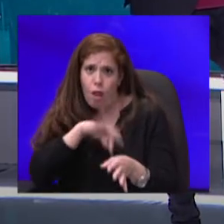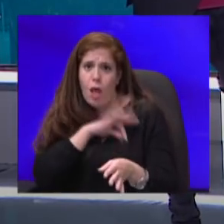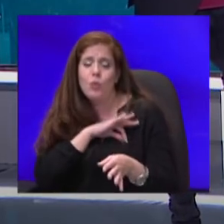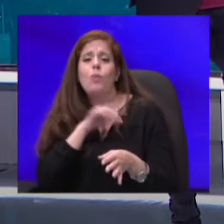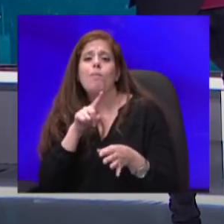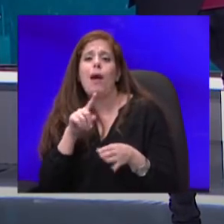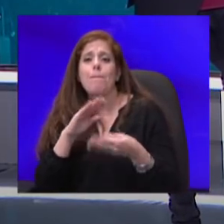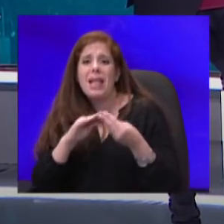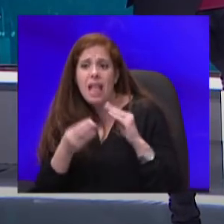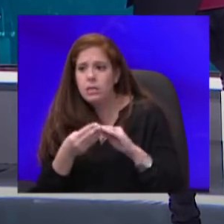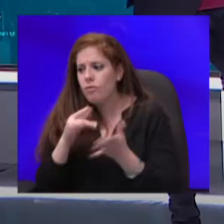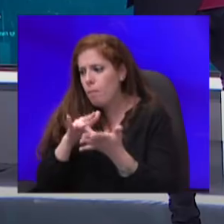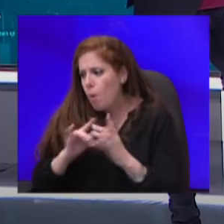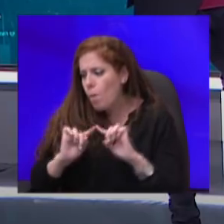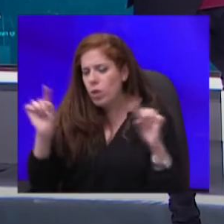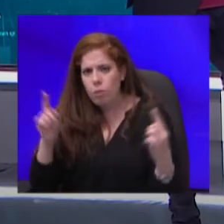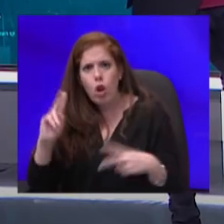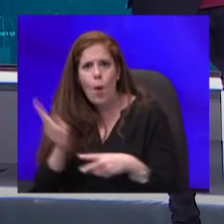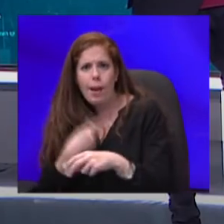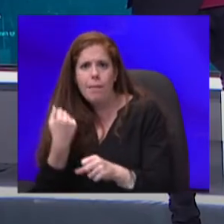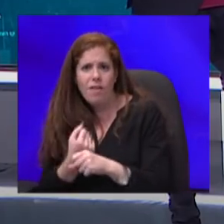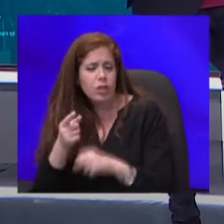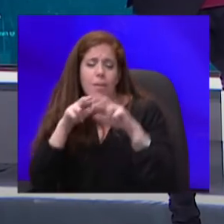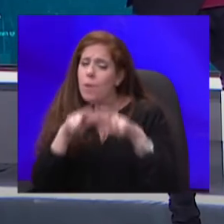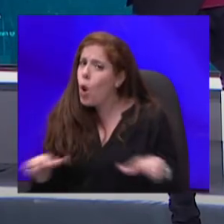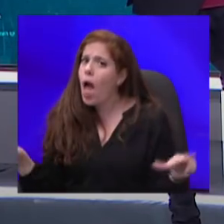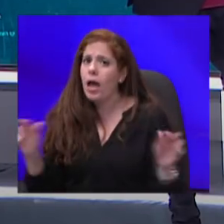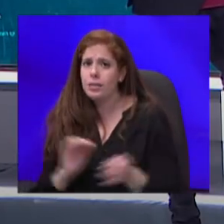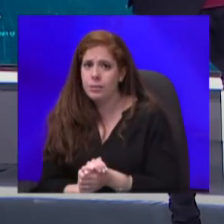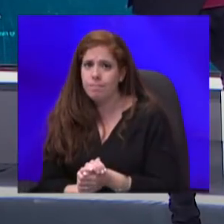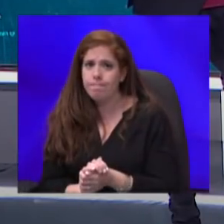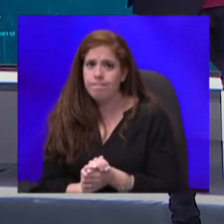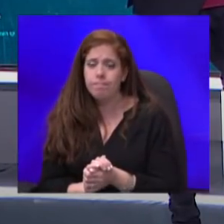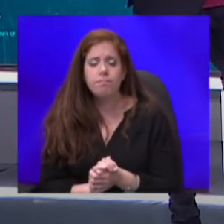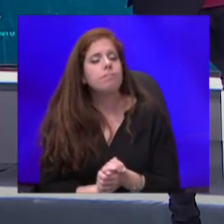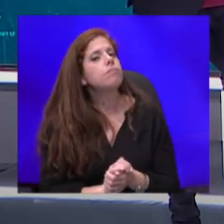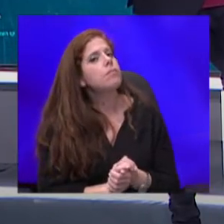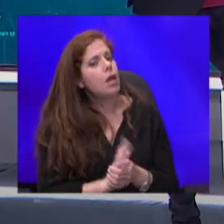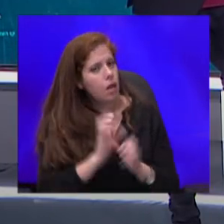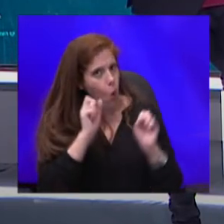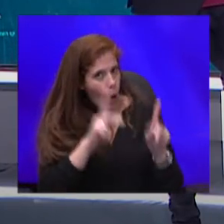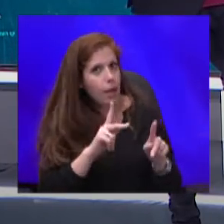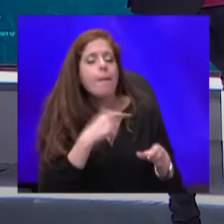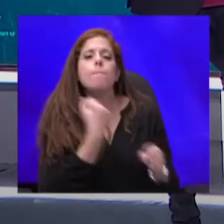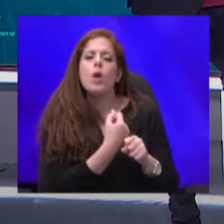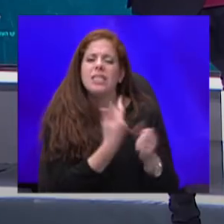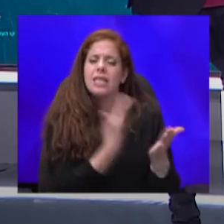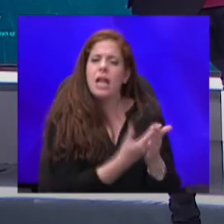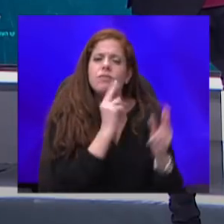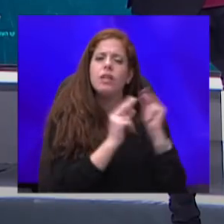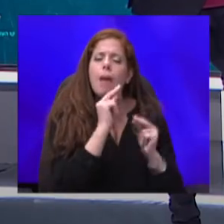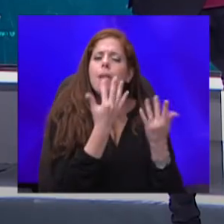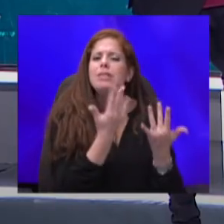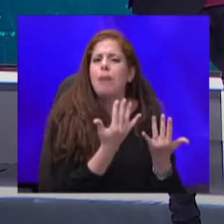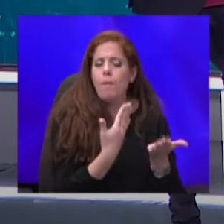רגילים לעבוד איתם בכל רחבי הארץ. אוקיי, בואו נעשה את זה תכלס, ונדבר על מספרים קונקרטיים. היום ראינו את